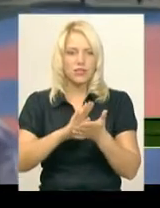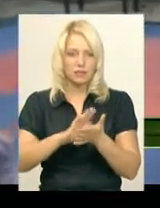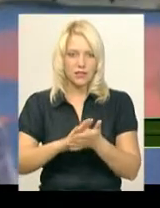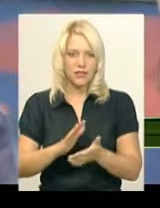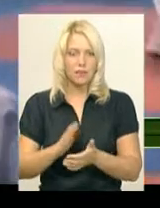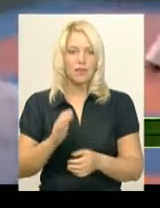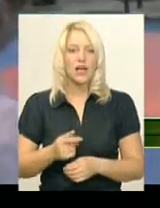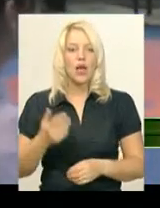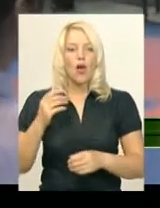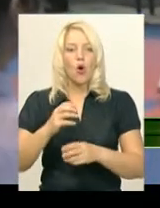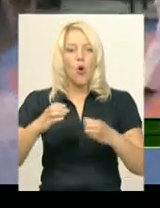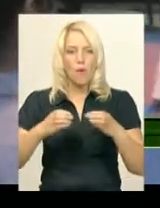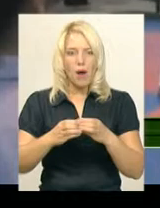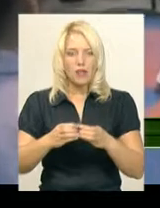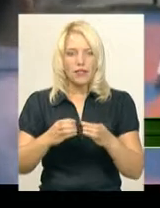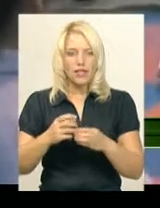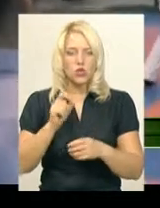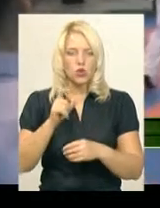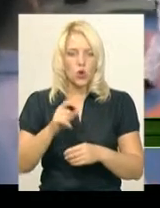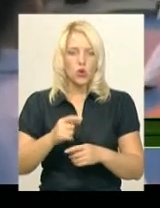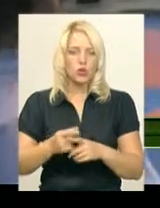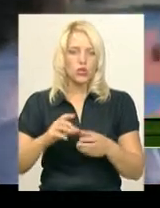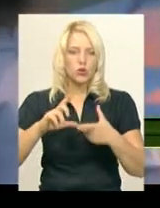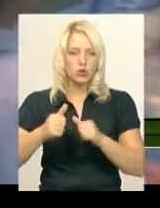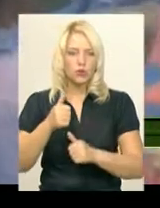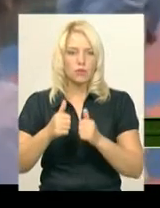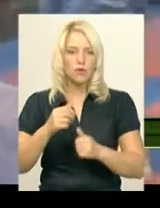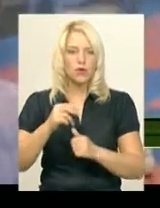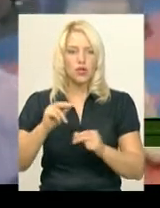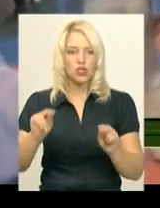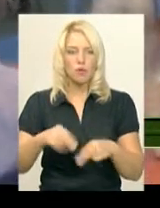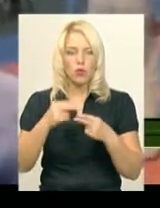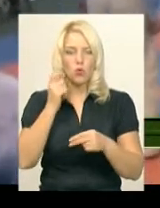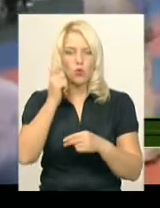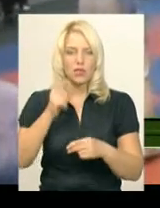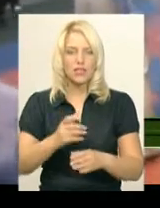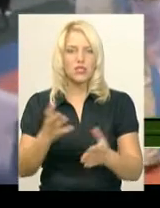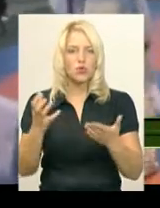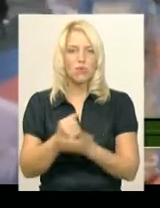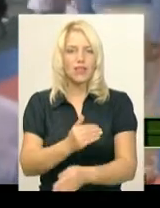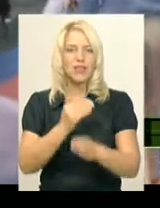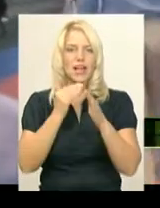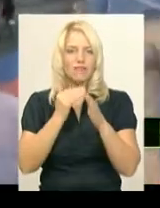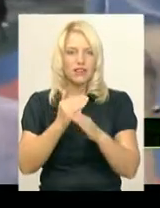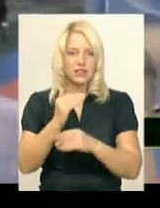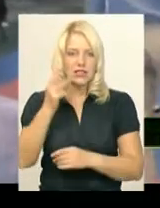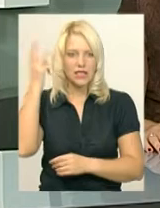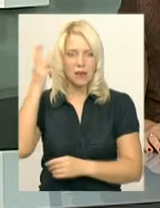Командне золото Кубку України та два золота і бронзу командного чемпіонату України здобули тхеквандисти Хмельниччини.